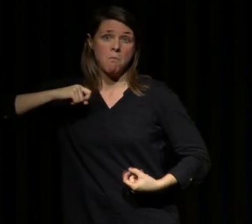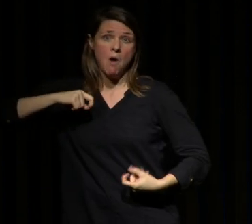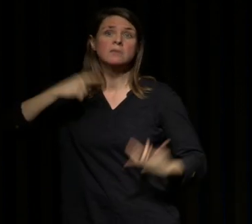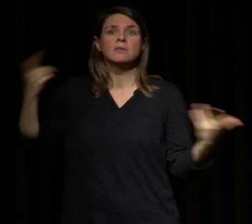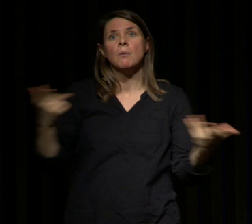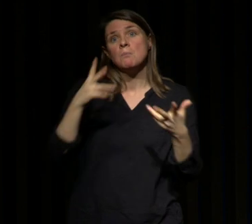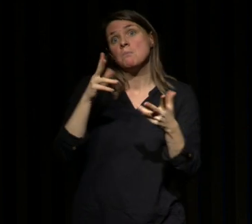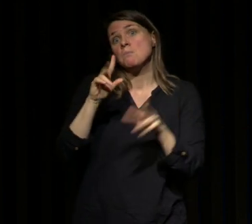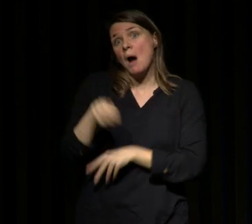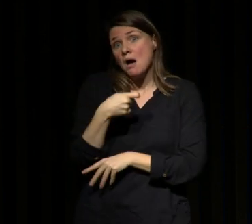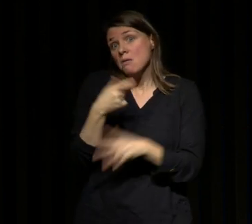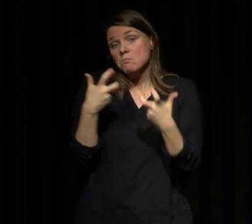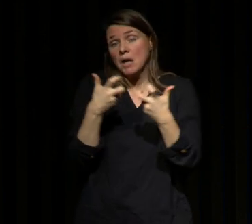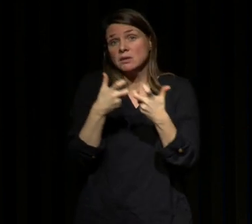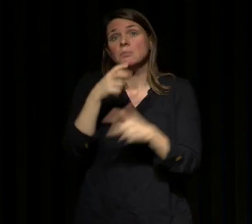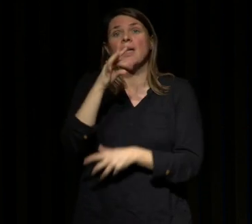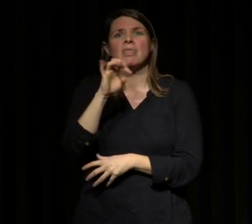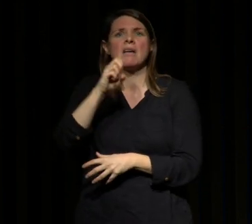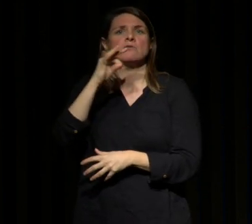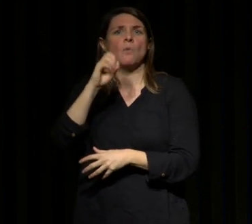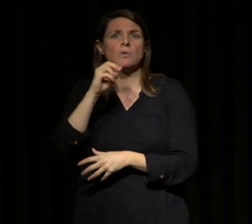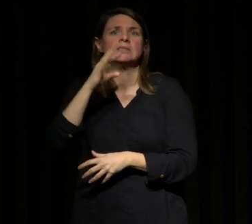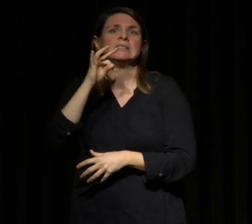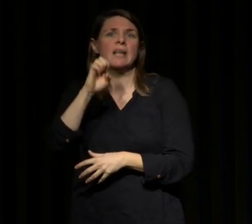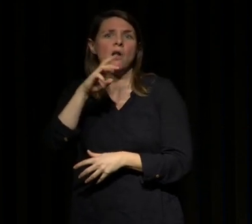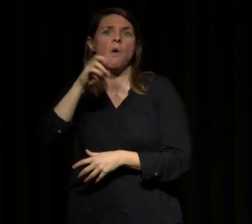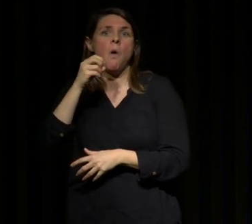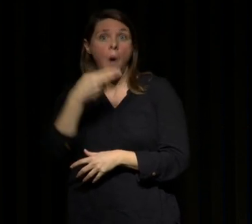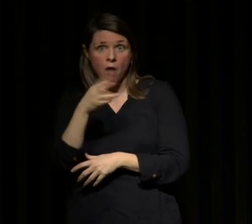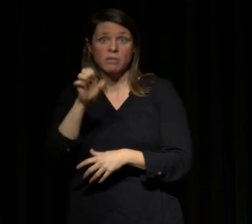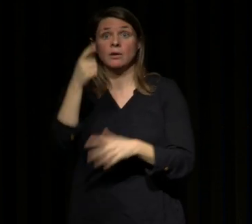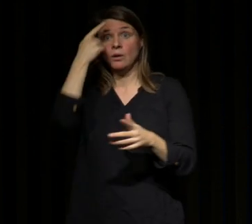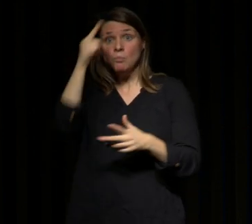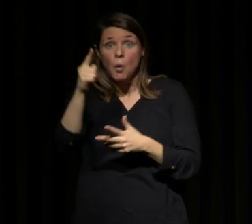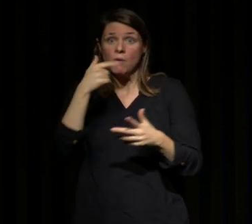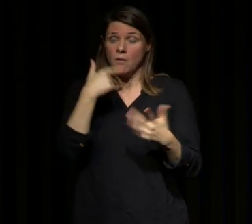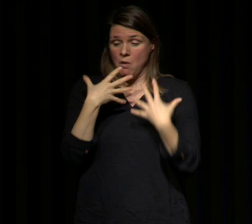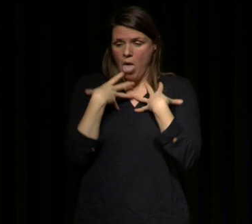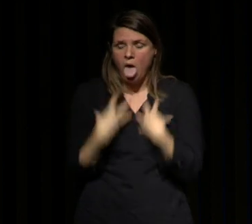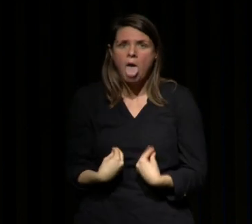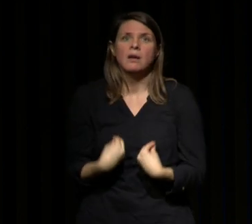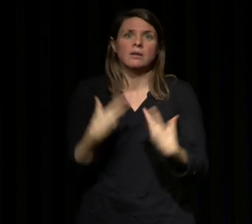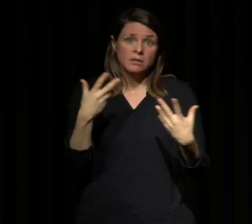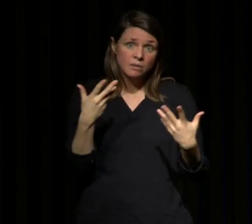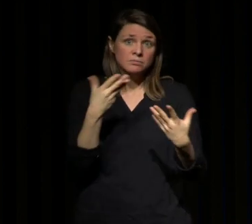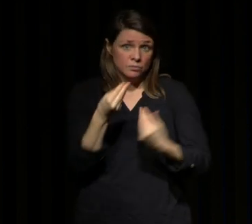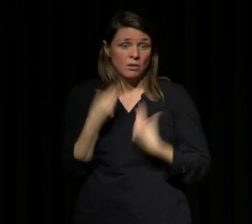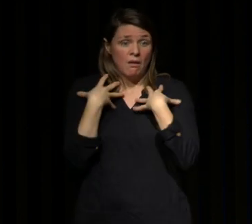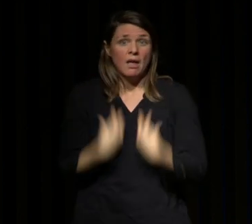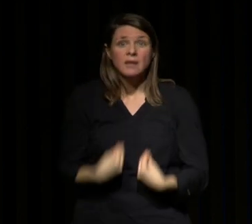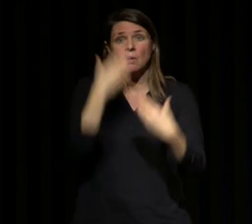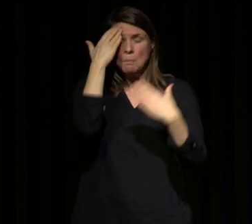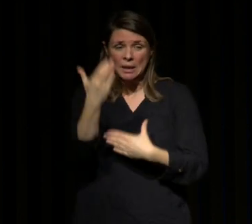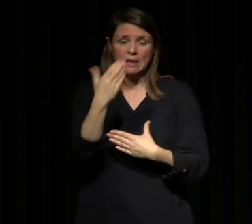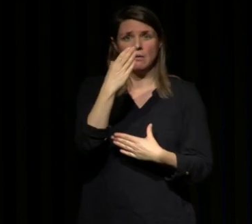testostérone qui est un élément massif une hormone massive pour la trophicité musculaire donc on voit que les gens qui se mettent en